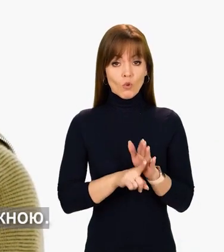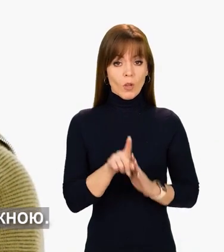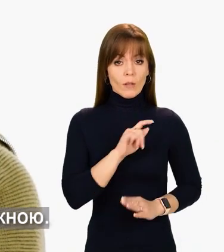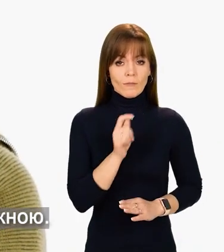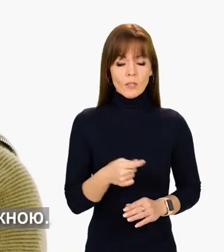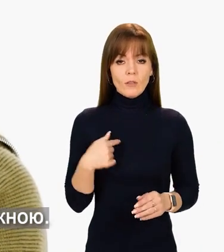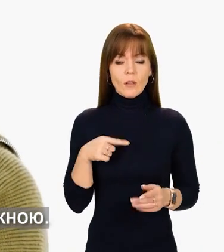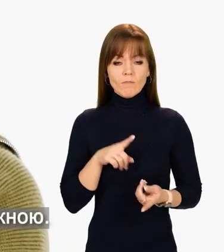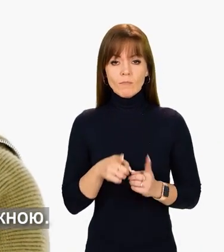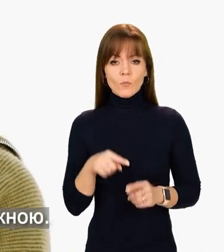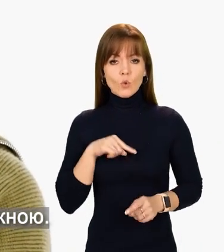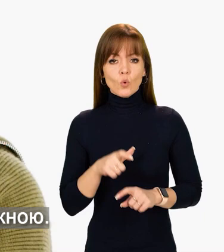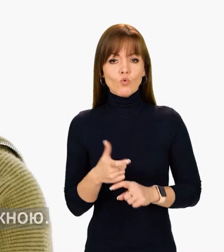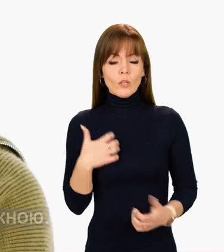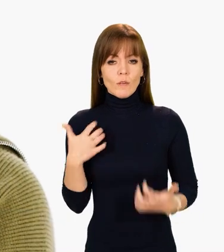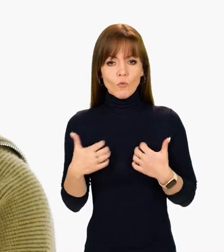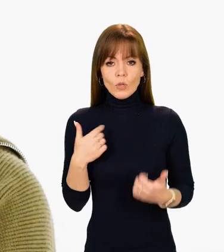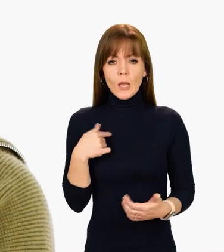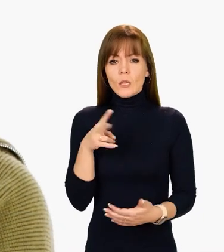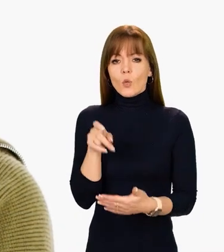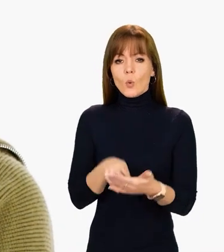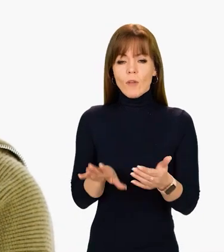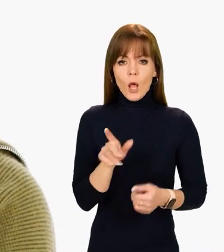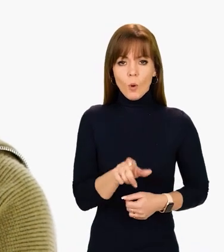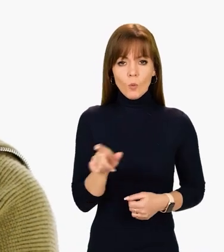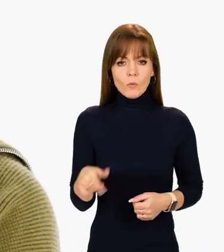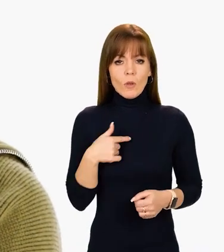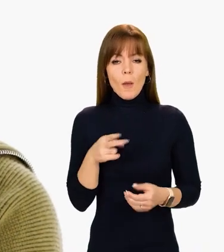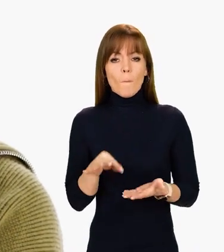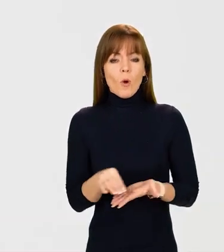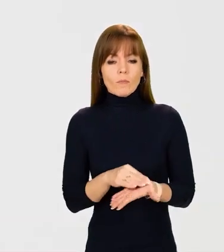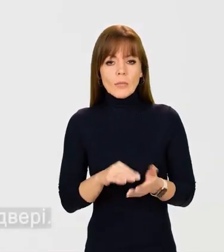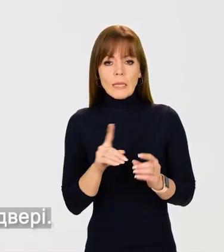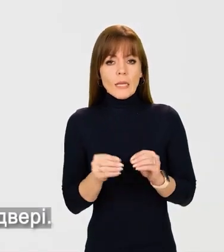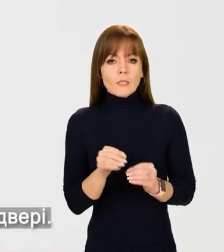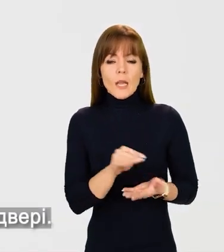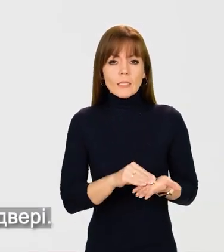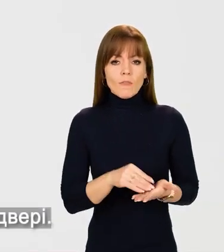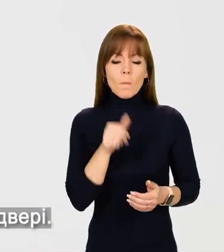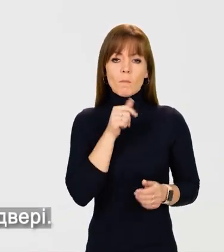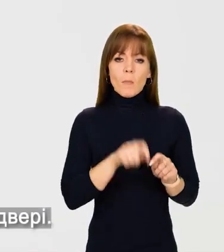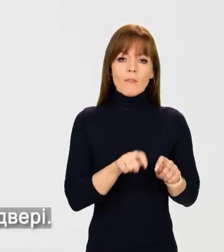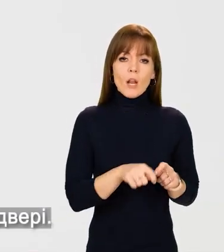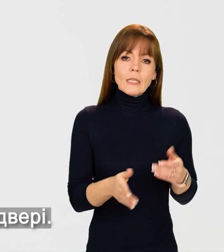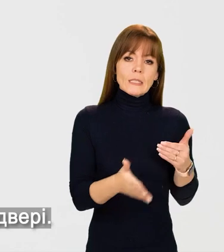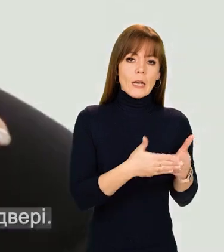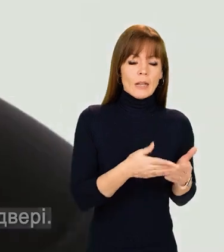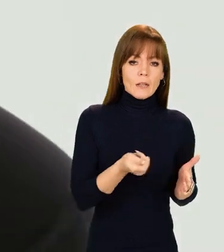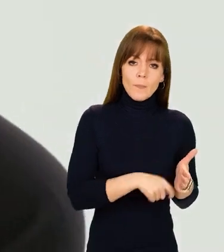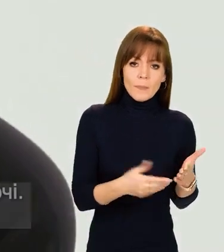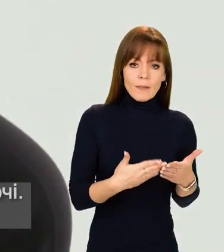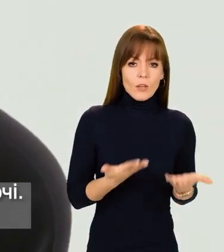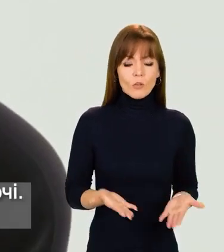Спочатку війни я стала дуже тривожною, і я не довіряю людям. Я по 10 разів перевіряю, закрили я двері.